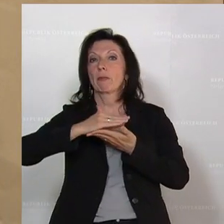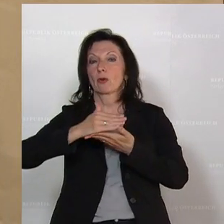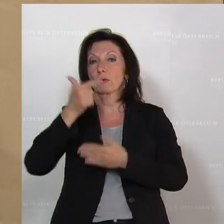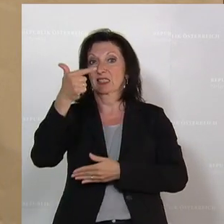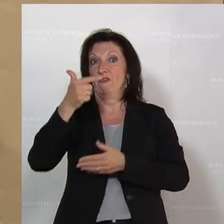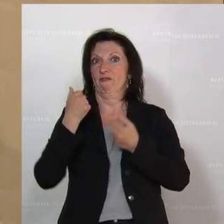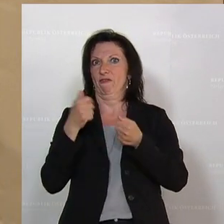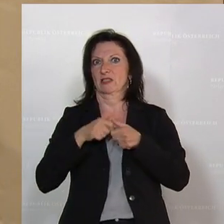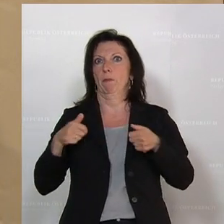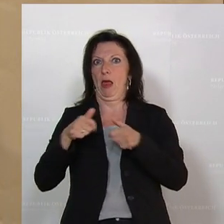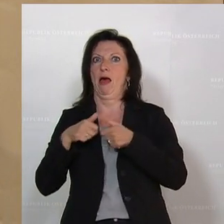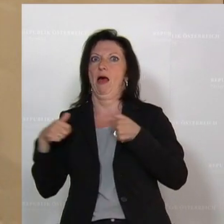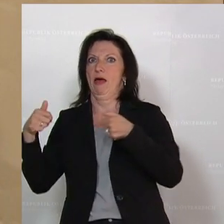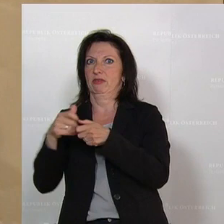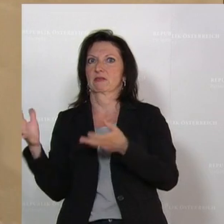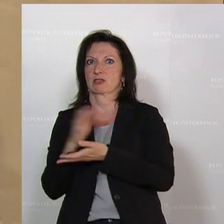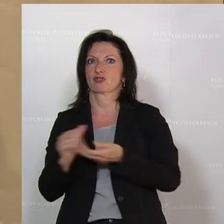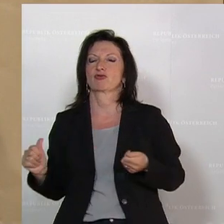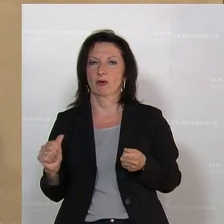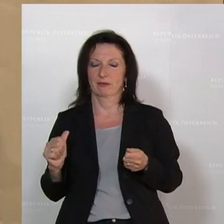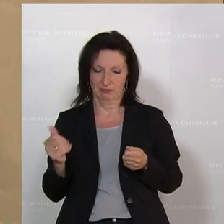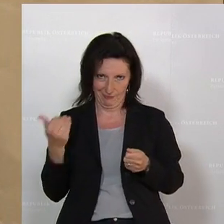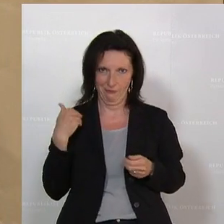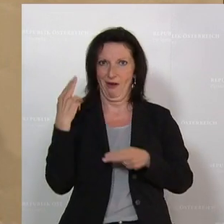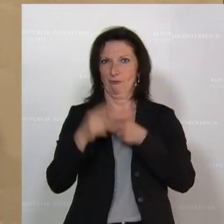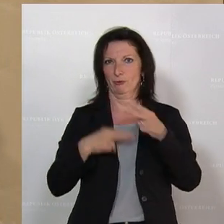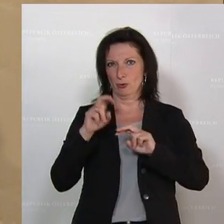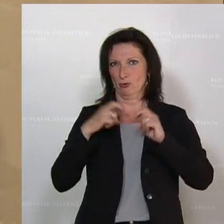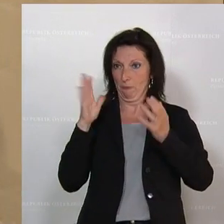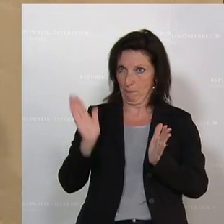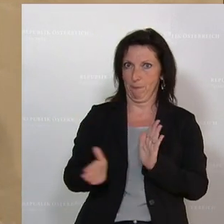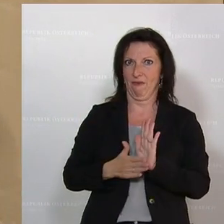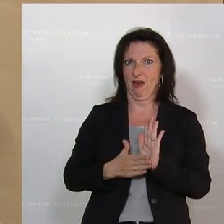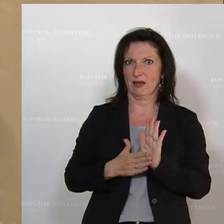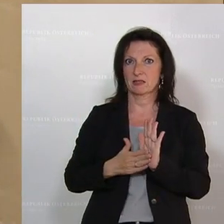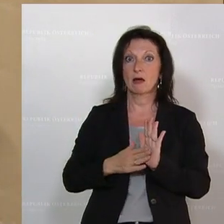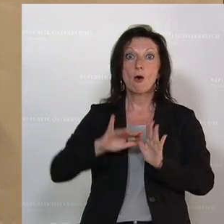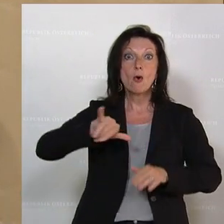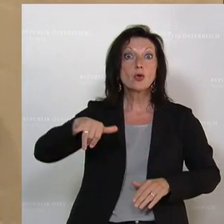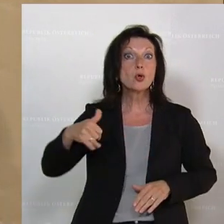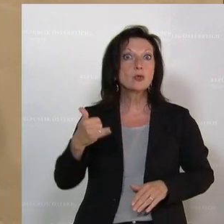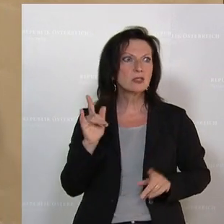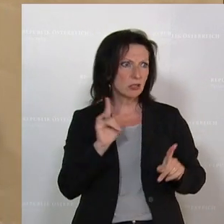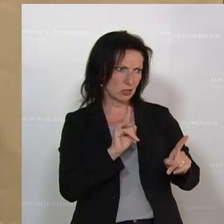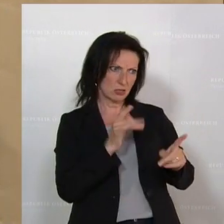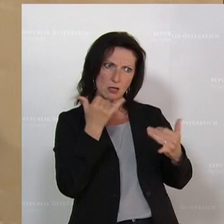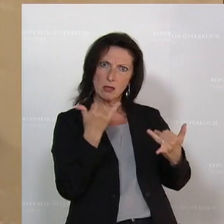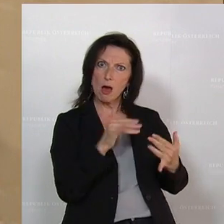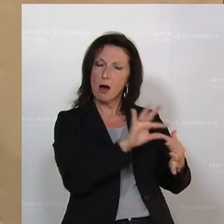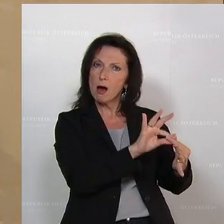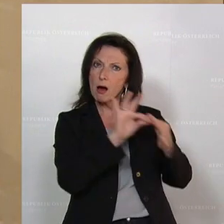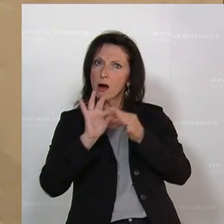wurden geschreddert. Das hat der Untersuchungsausschuss hier nachgewiesen und die Justiz hat diese Ermittlungen wieder aufgenommen, weil